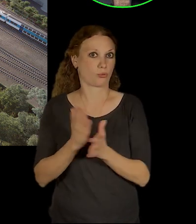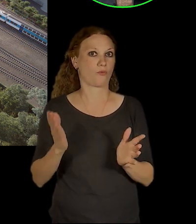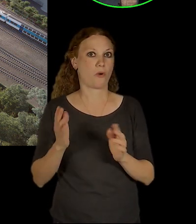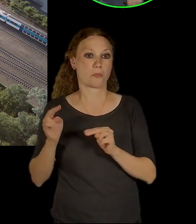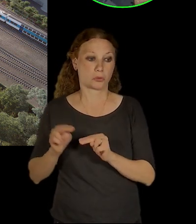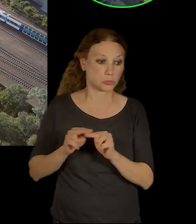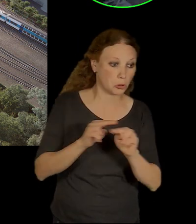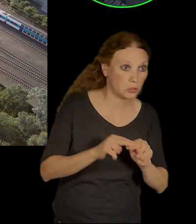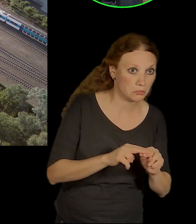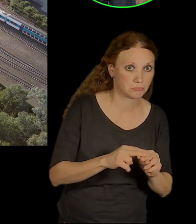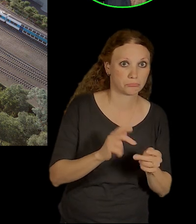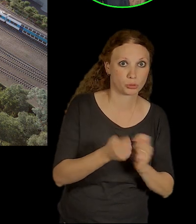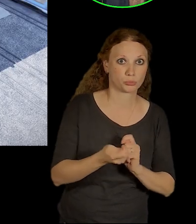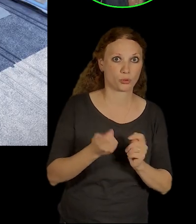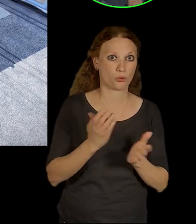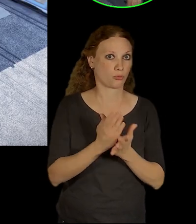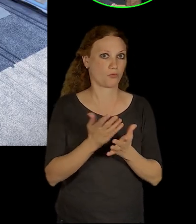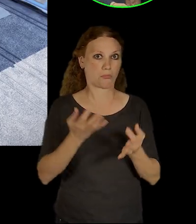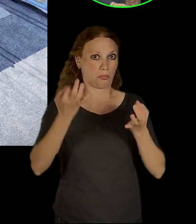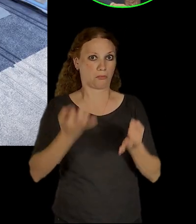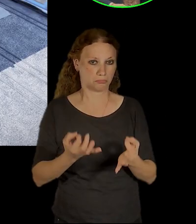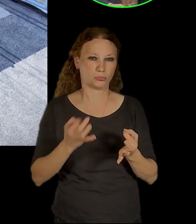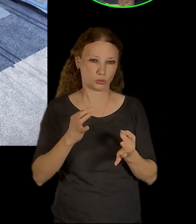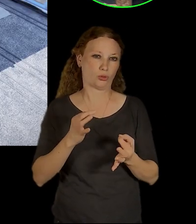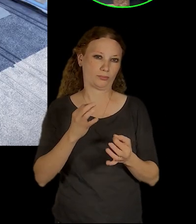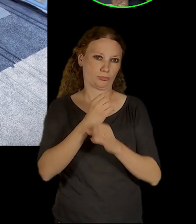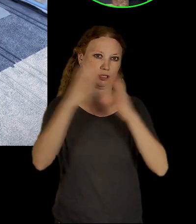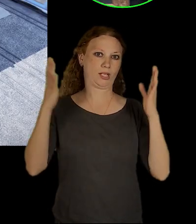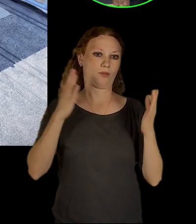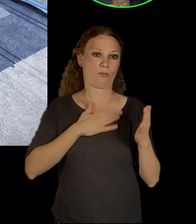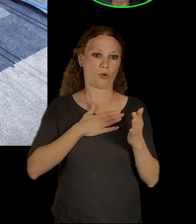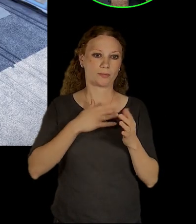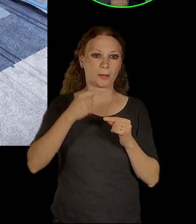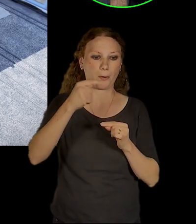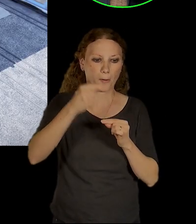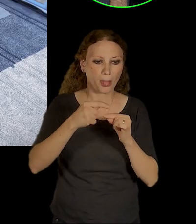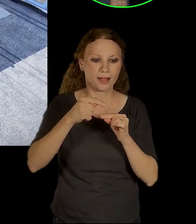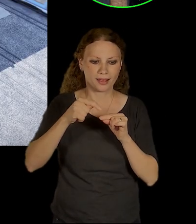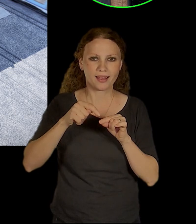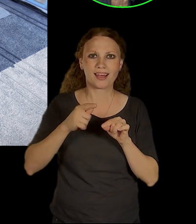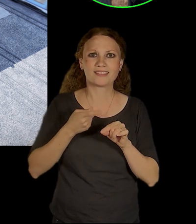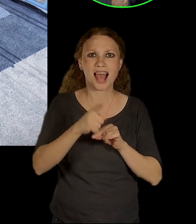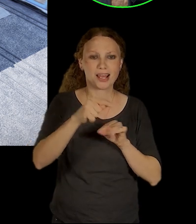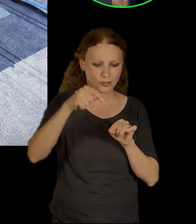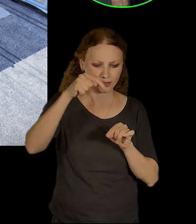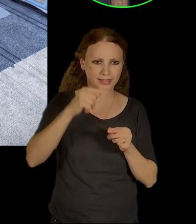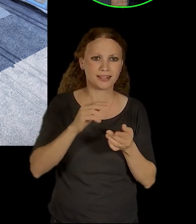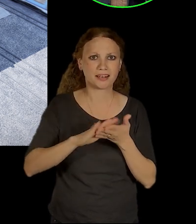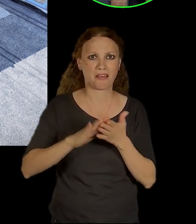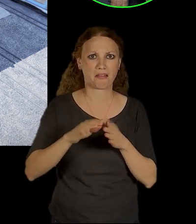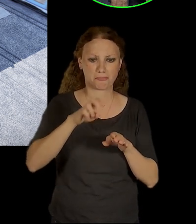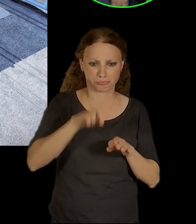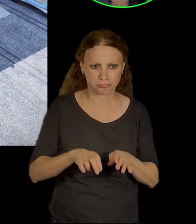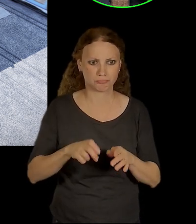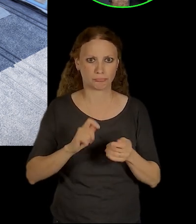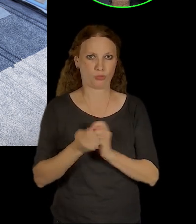znamená, to je to, jak si to představujeme, když říkáme rychlá přestupní vazba. Potom je